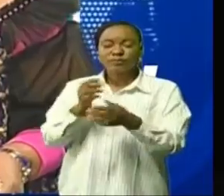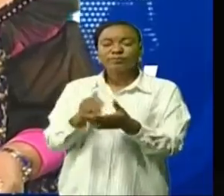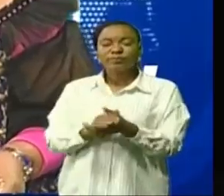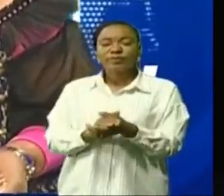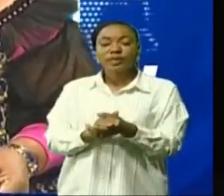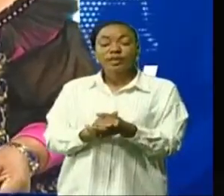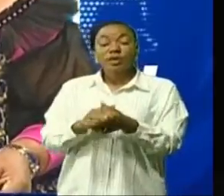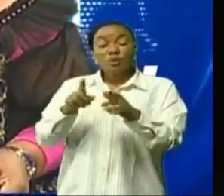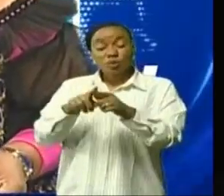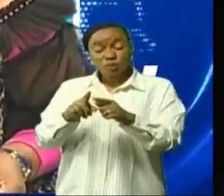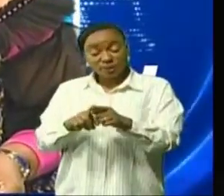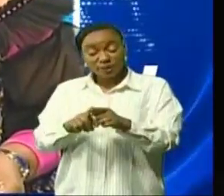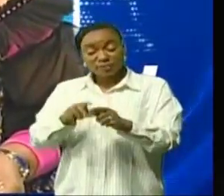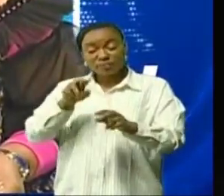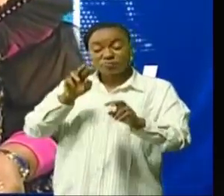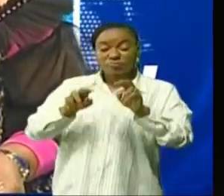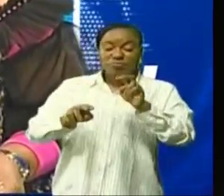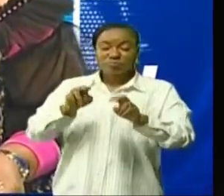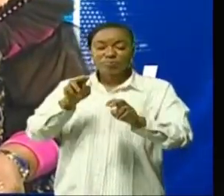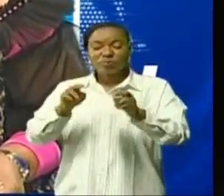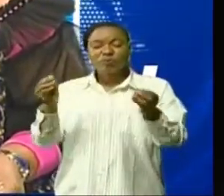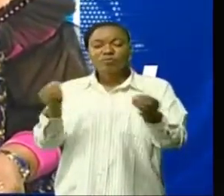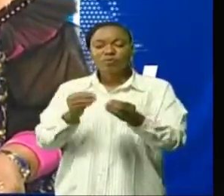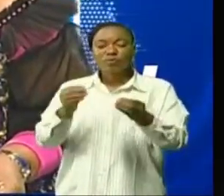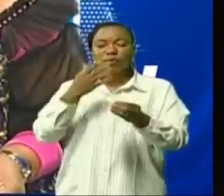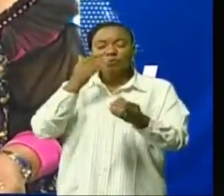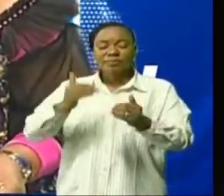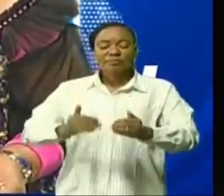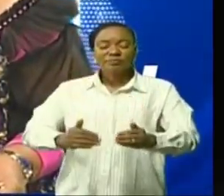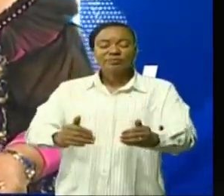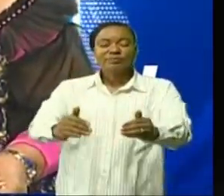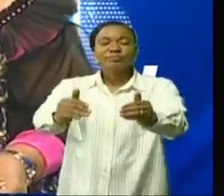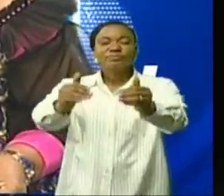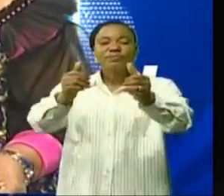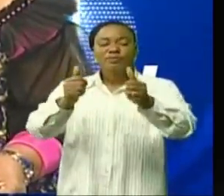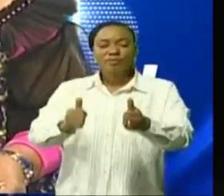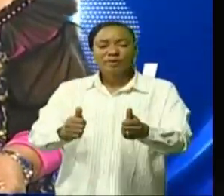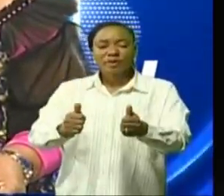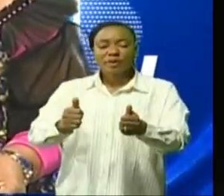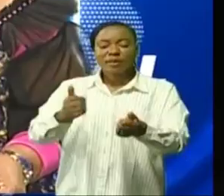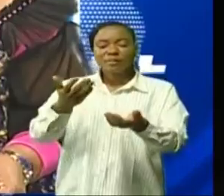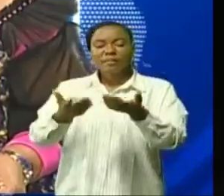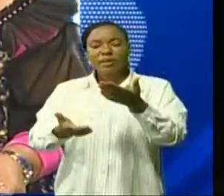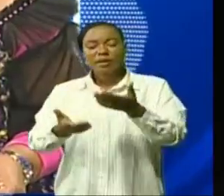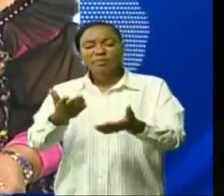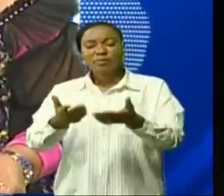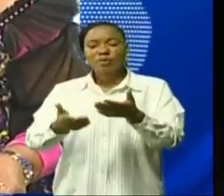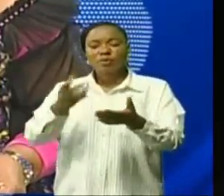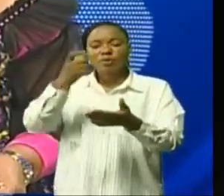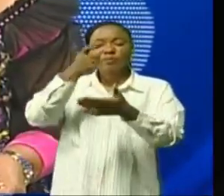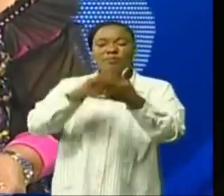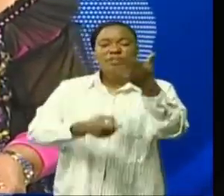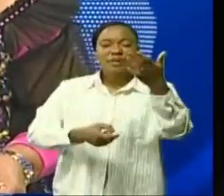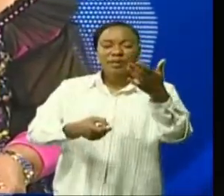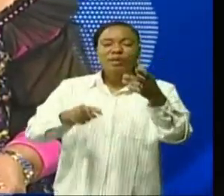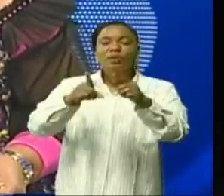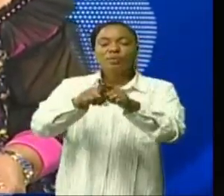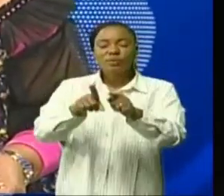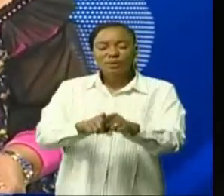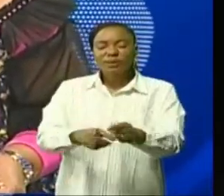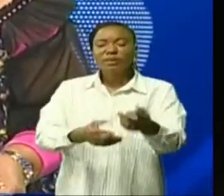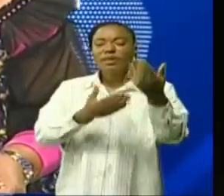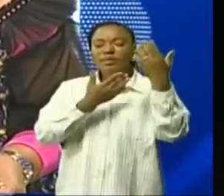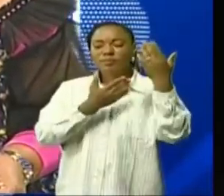Ce réajustement de prix est motivé par l'évolution considérable des paramètres de la structure de prix et la nécessité